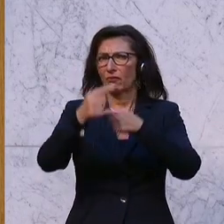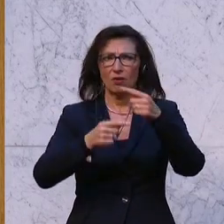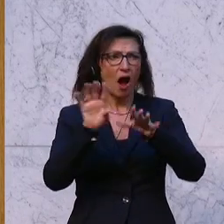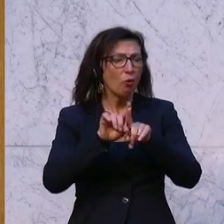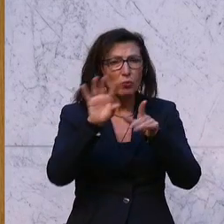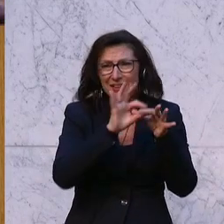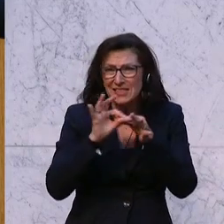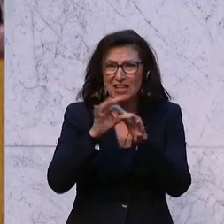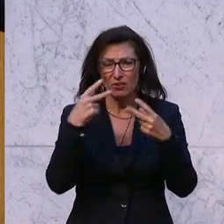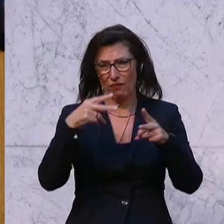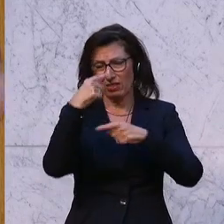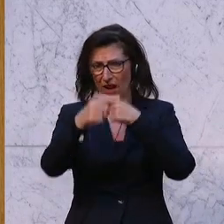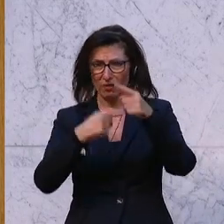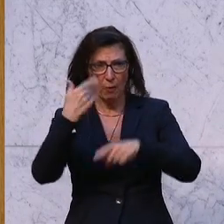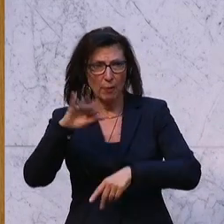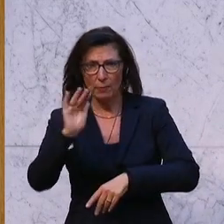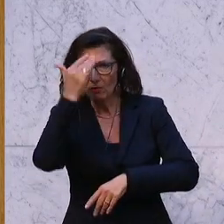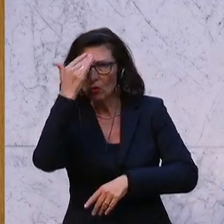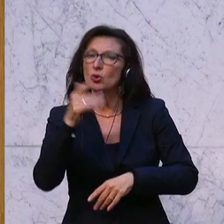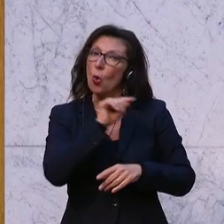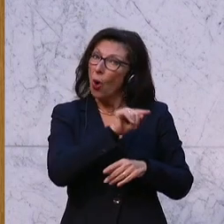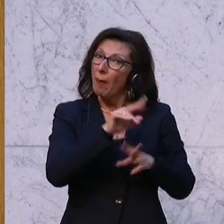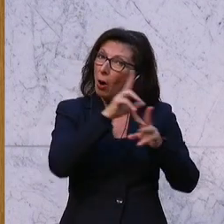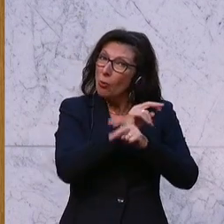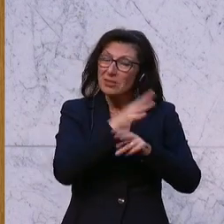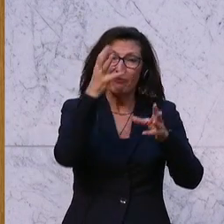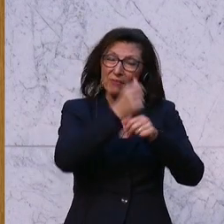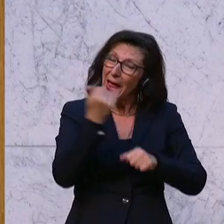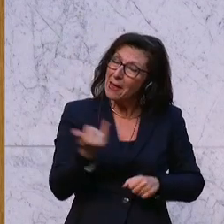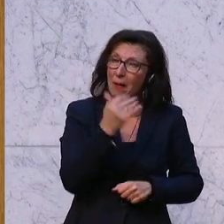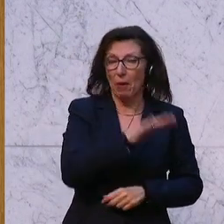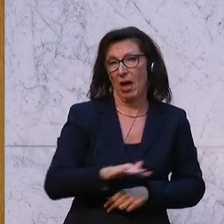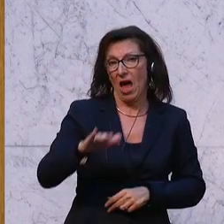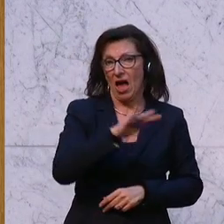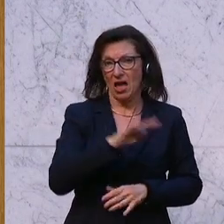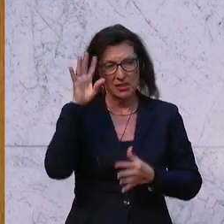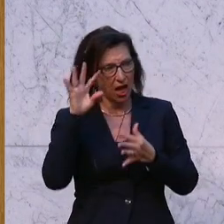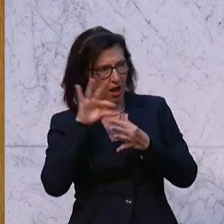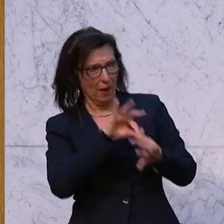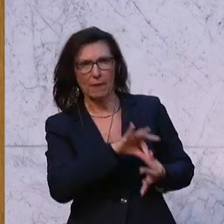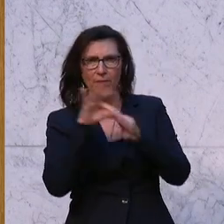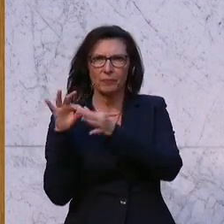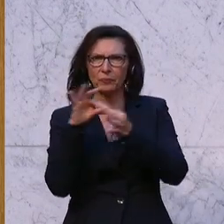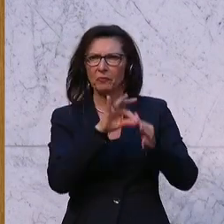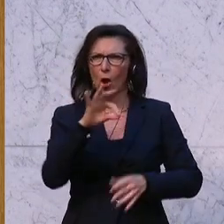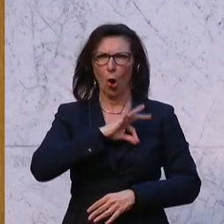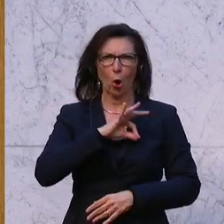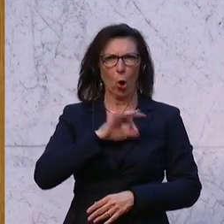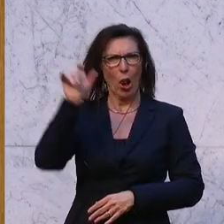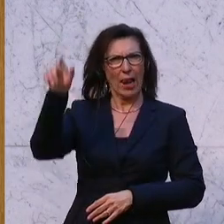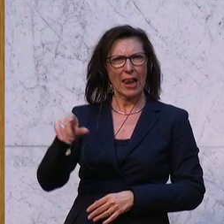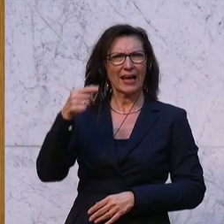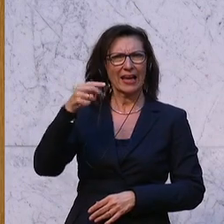weiter. Und gerade auch hier war die österreichische Verfassung eine wesentliche Grundlage, darauf auch immer wieder zu reagieren. Und wenn der Kollege Gerstl hier